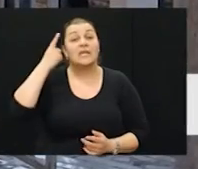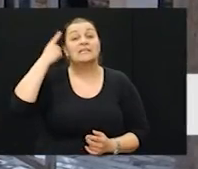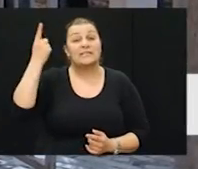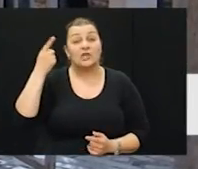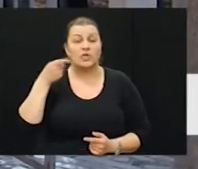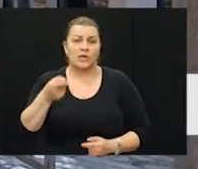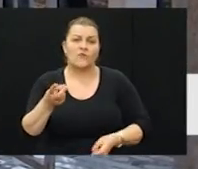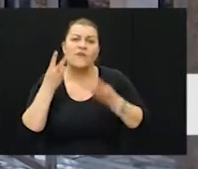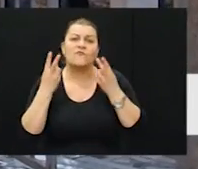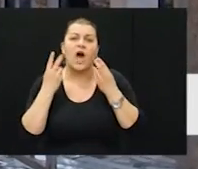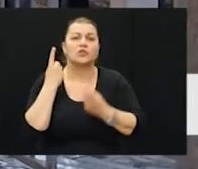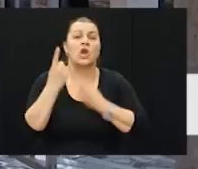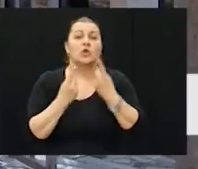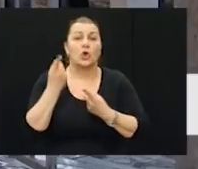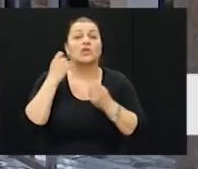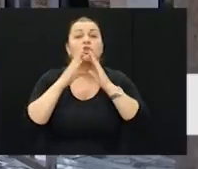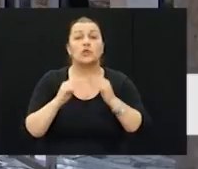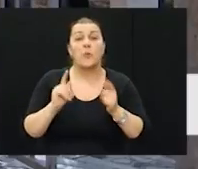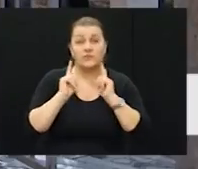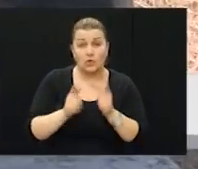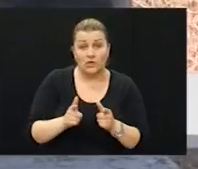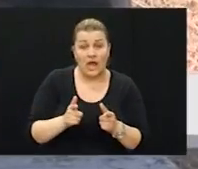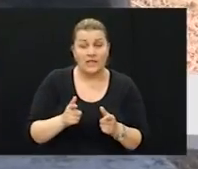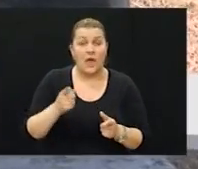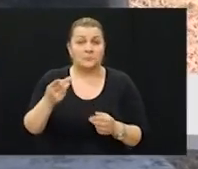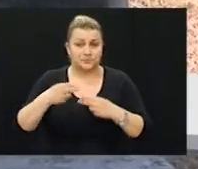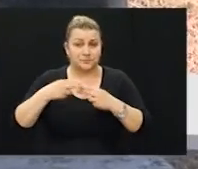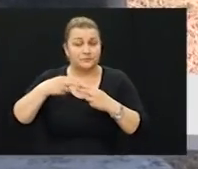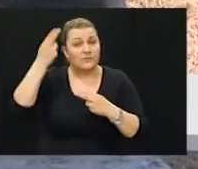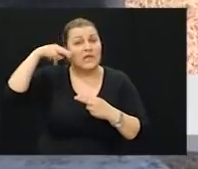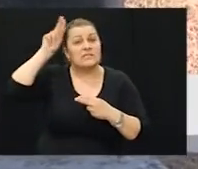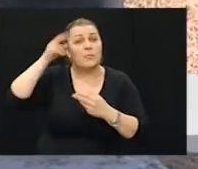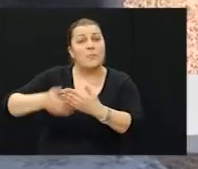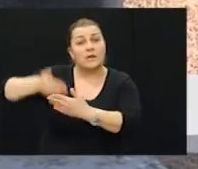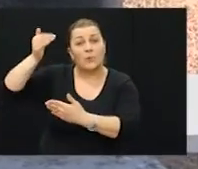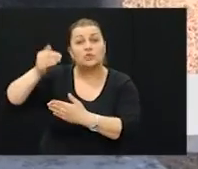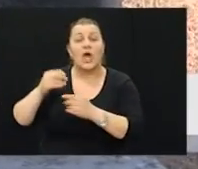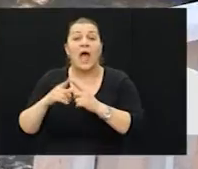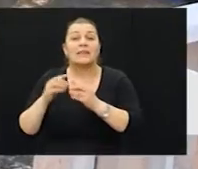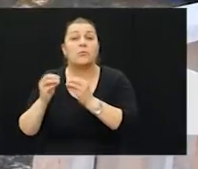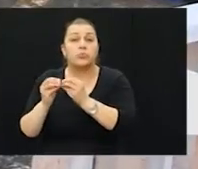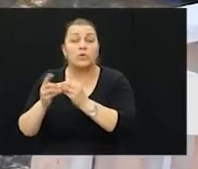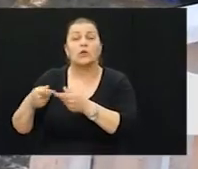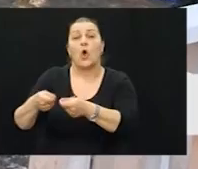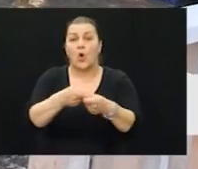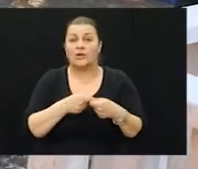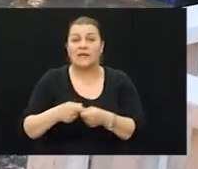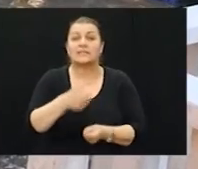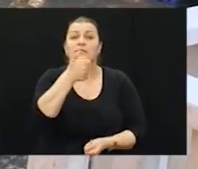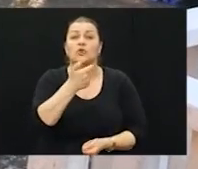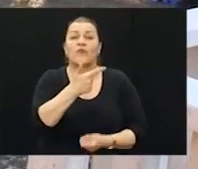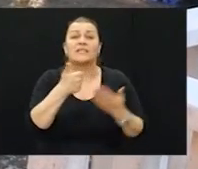Sjećaj na taj važan događaj iz domovinskog rata upriličeno kod spomen obježa poglednog anti-buljanu u organizaciji udruge veterana